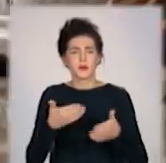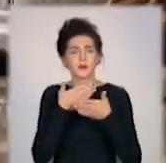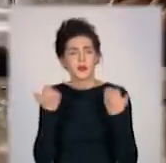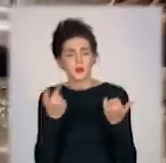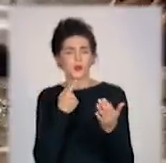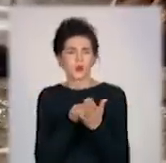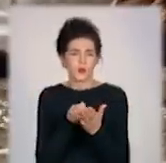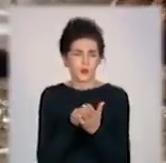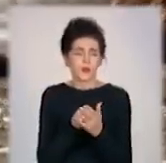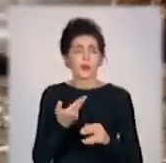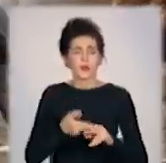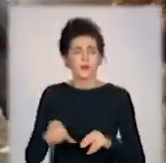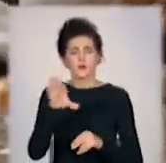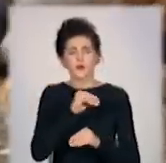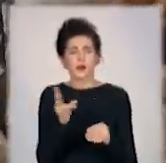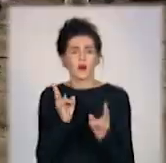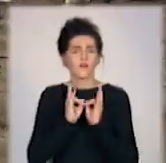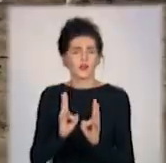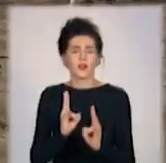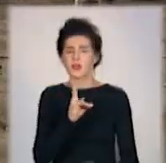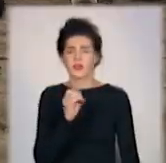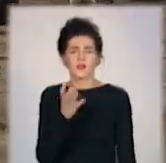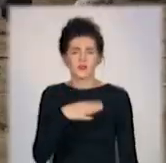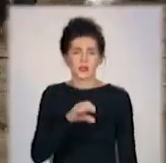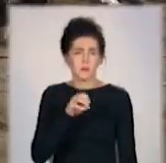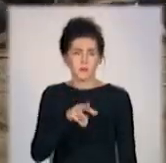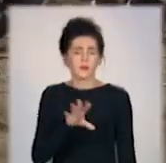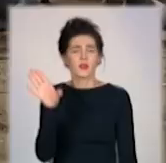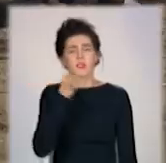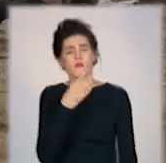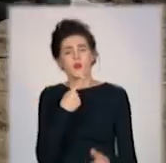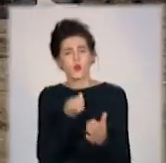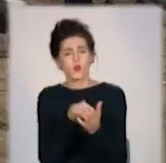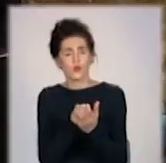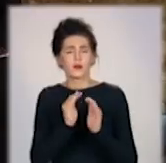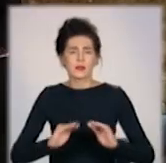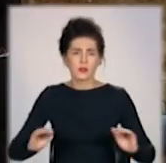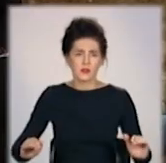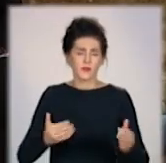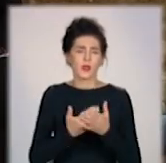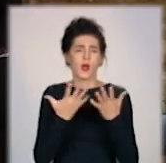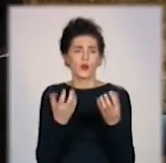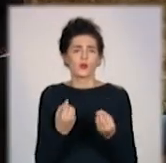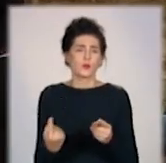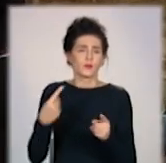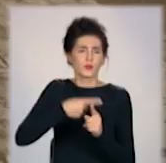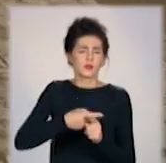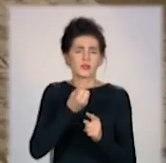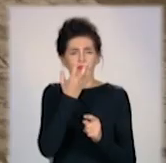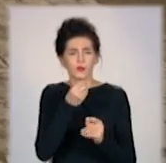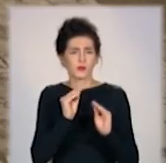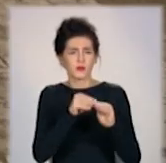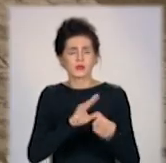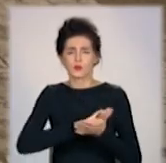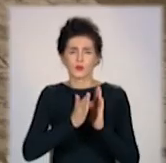Проте пернаті заважають не усім. Підгодовувати птахство полюбляють дітлахи. До того ж, ще одна клумба ситуацію не